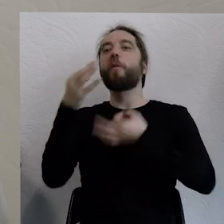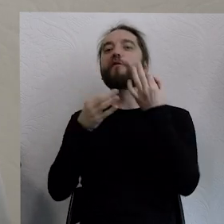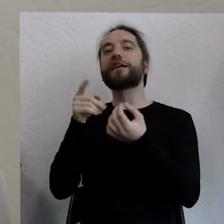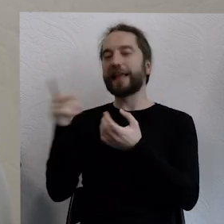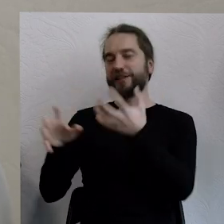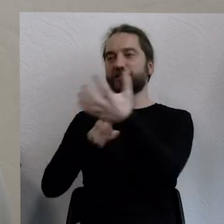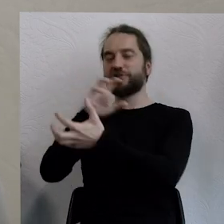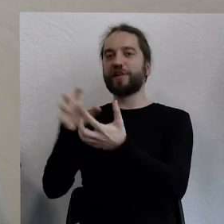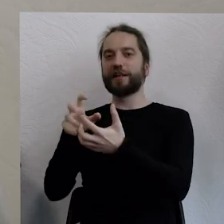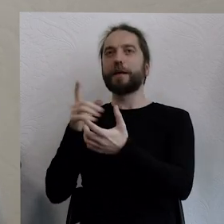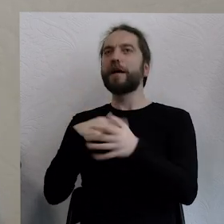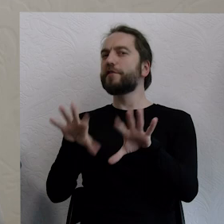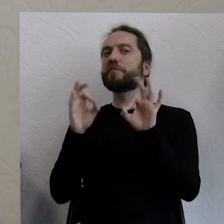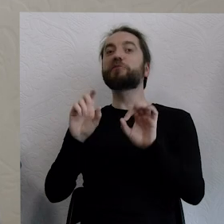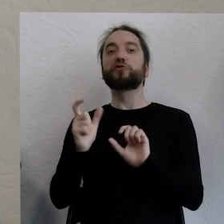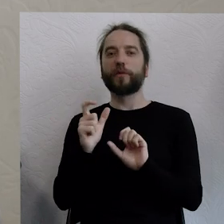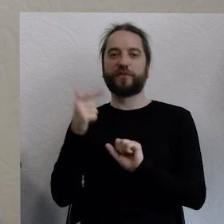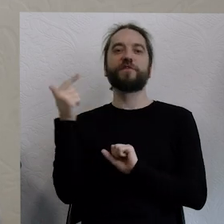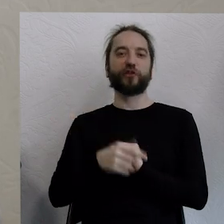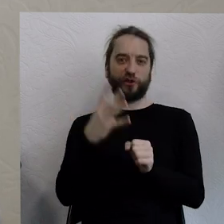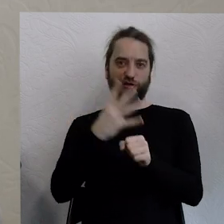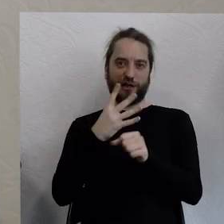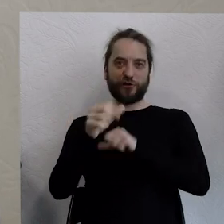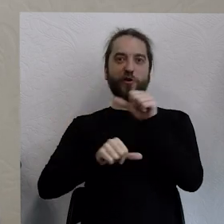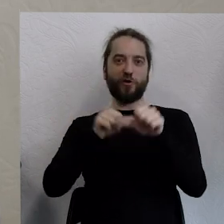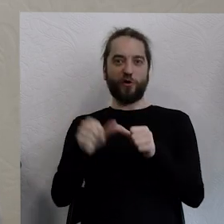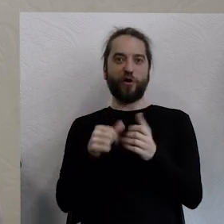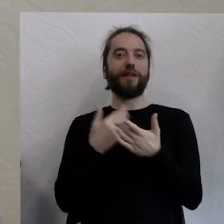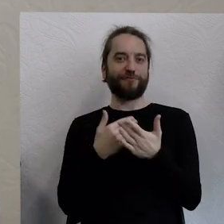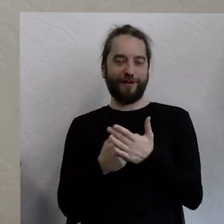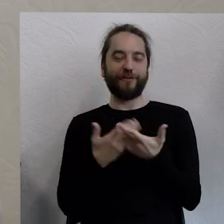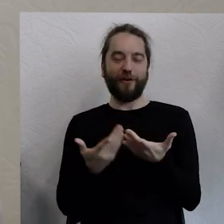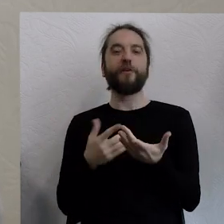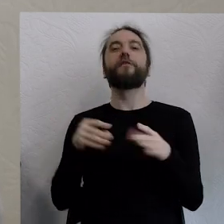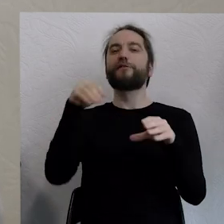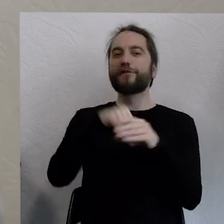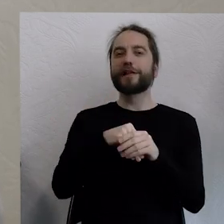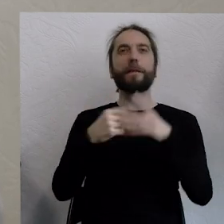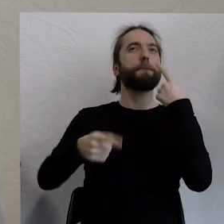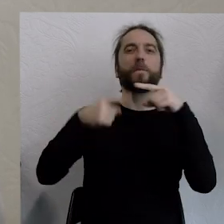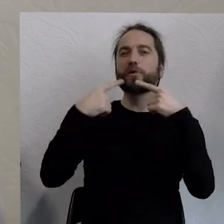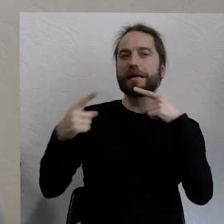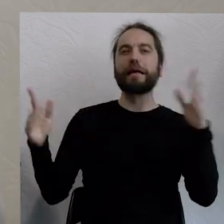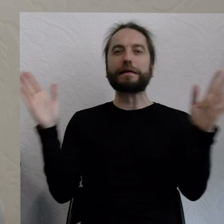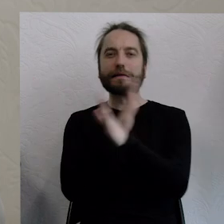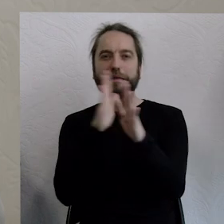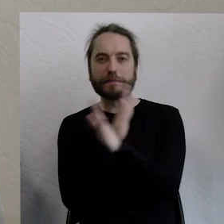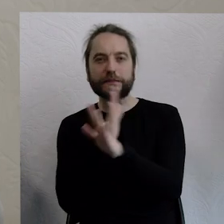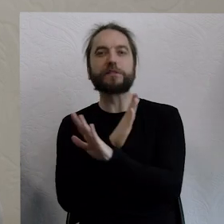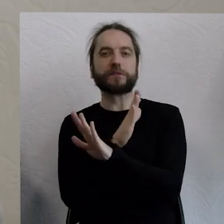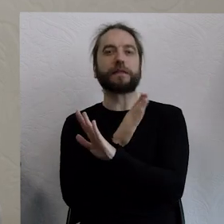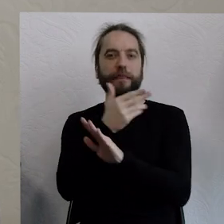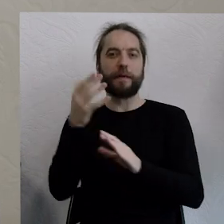2040 rok. On też ma wiele znaczeń związanych chociażby z politykami klimatycznymi, jakie przed nami. Mamy o